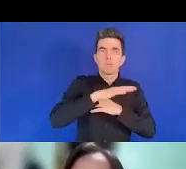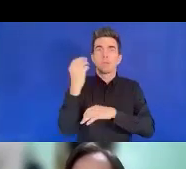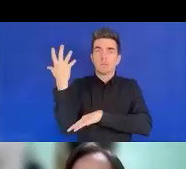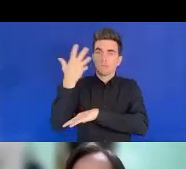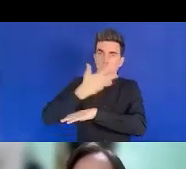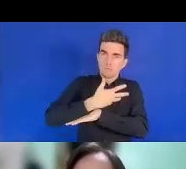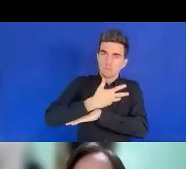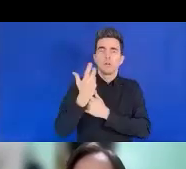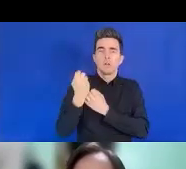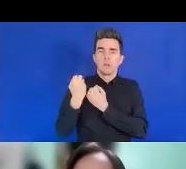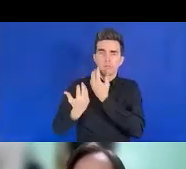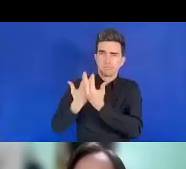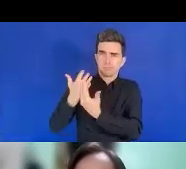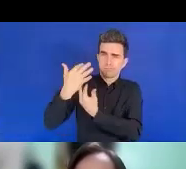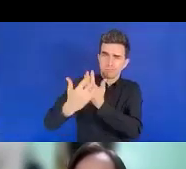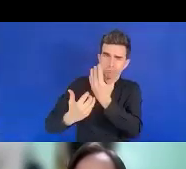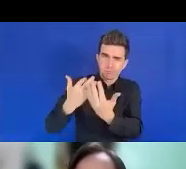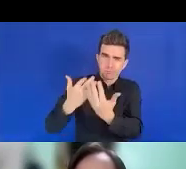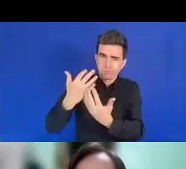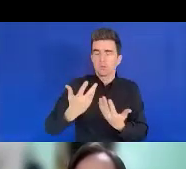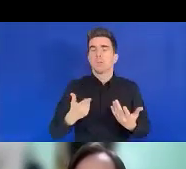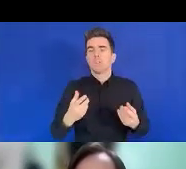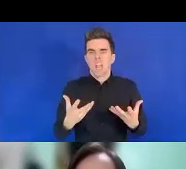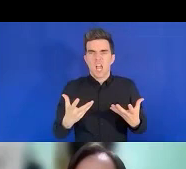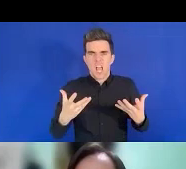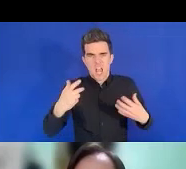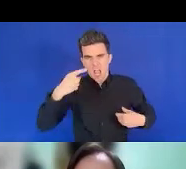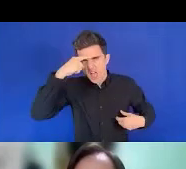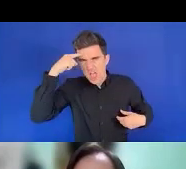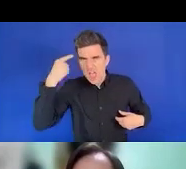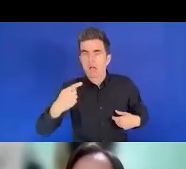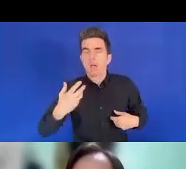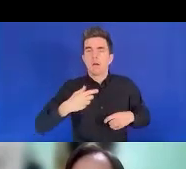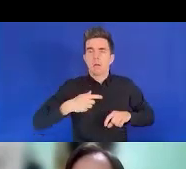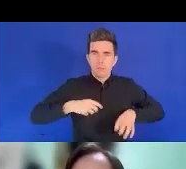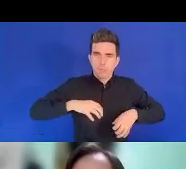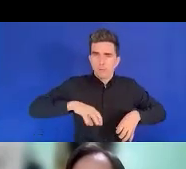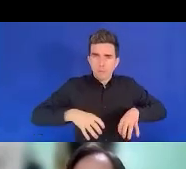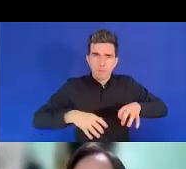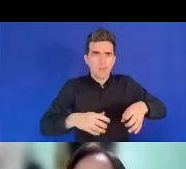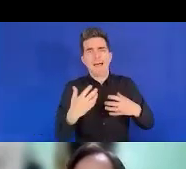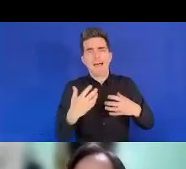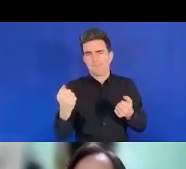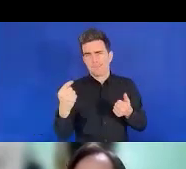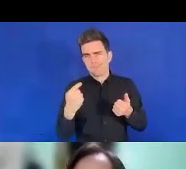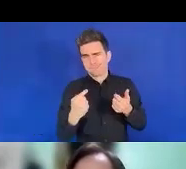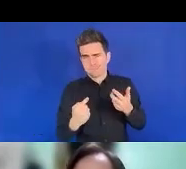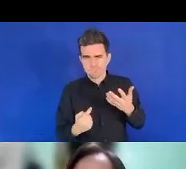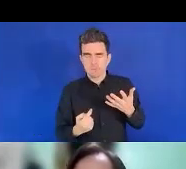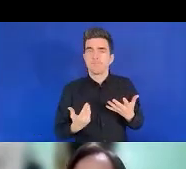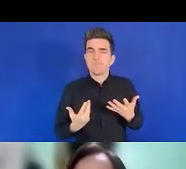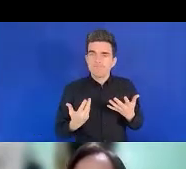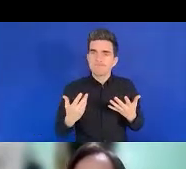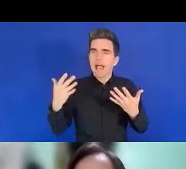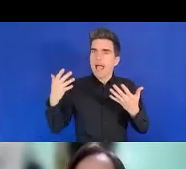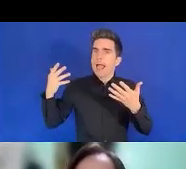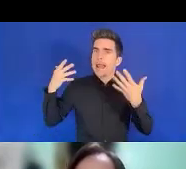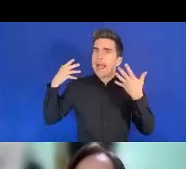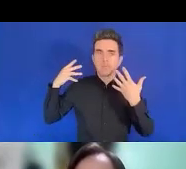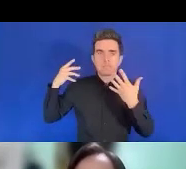changement climatique qui a un impact sur la vulnérabilité des populations.